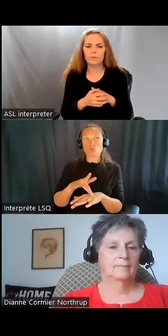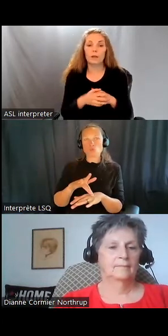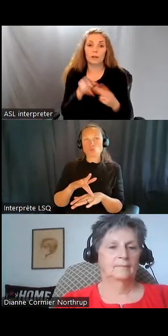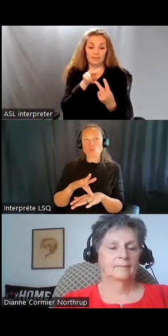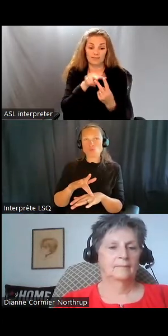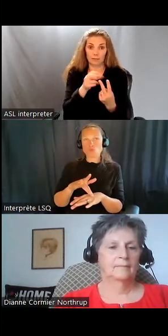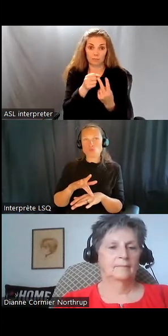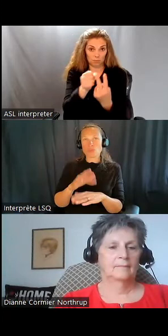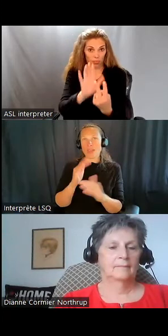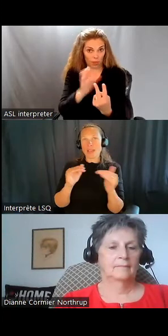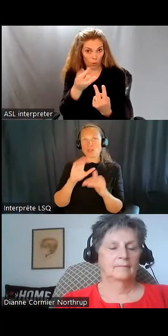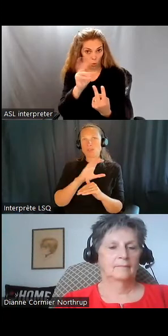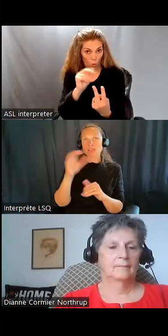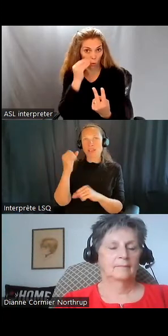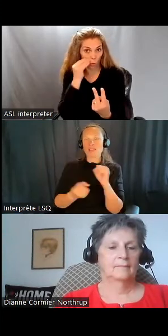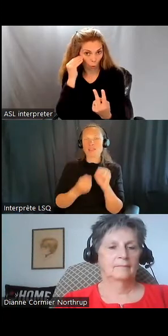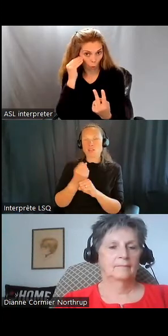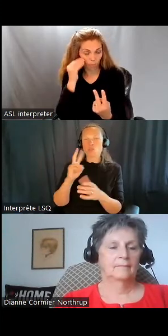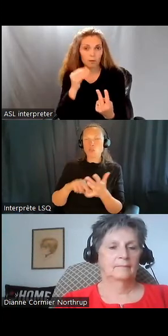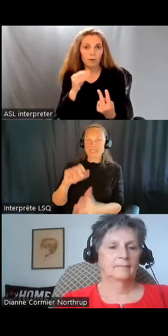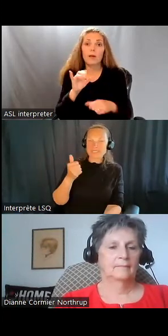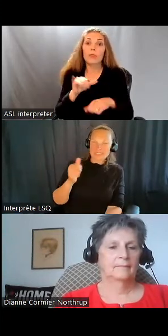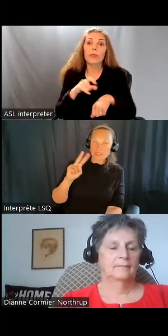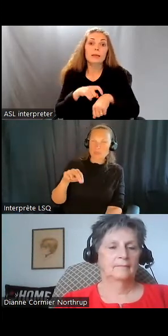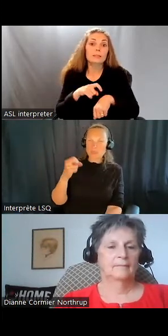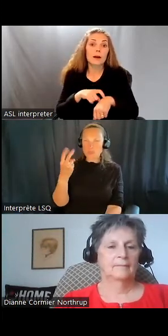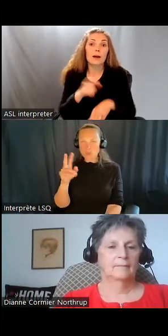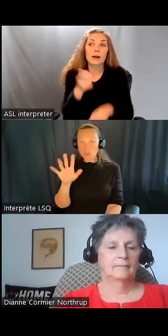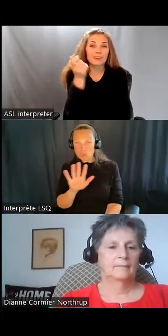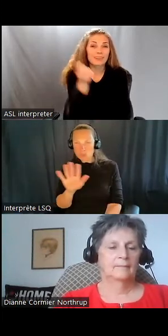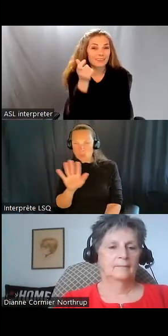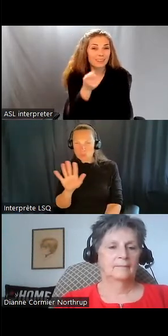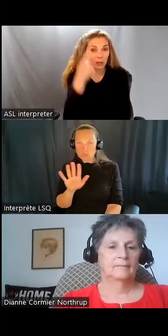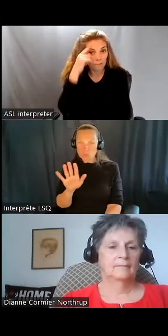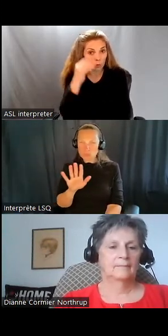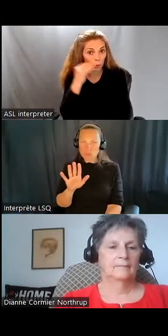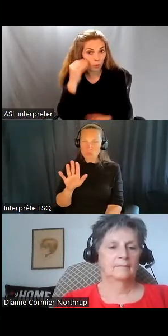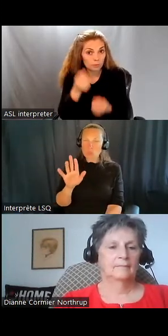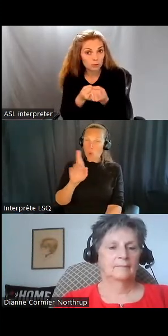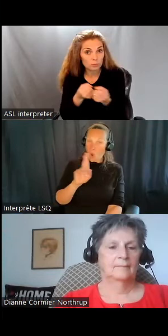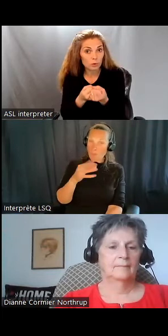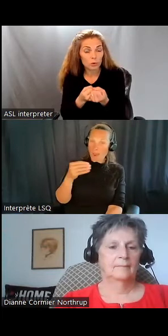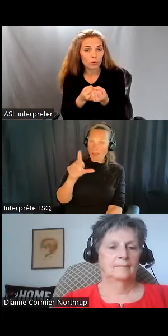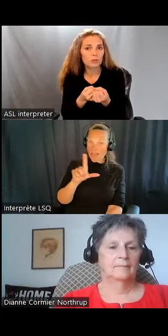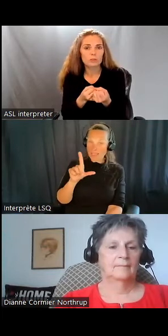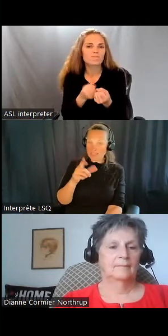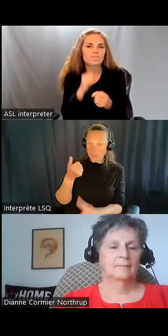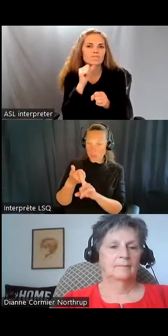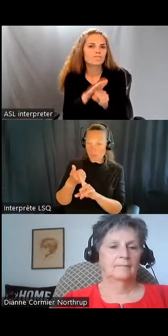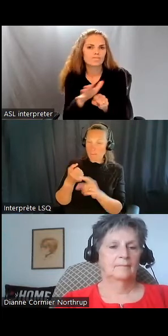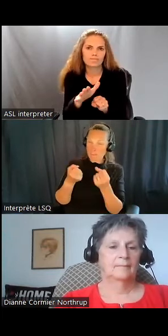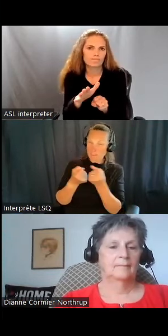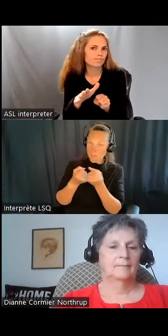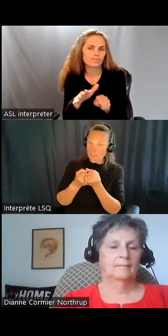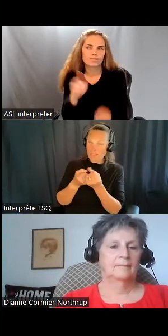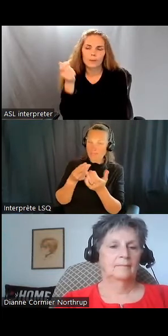à ce moment-là, le montant d'argent qu'ils recevaient pour leur soutien à domicile n